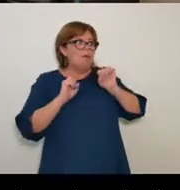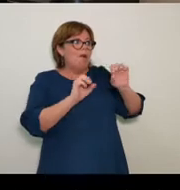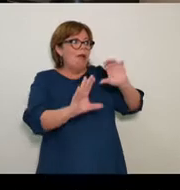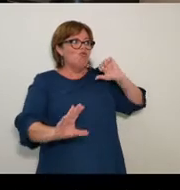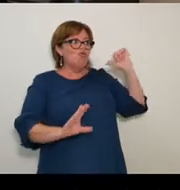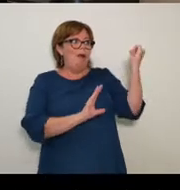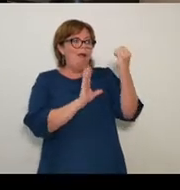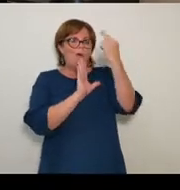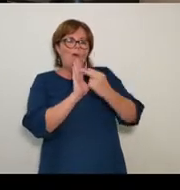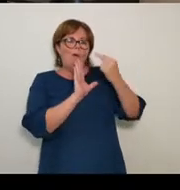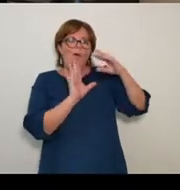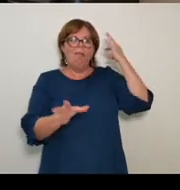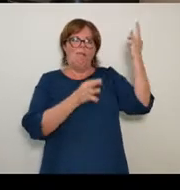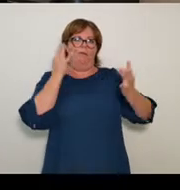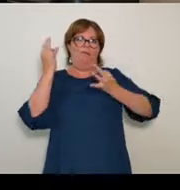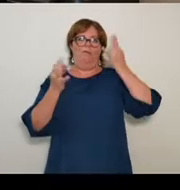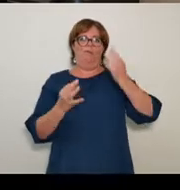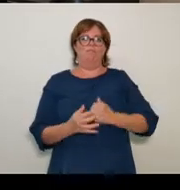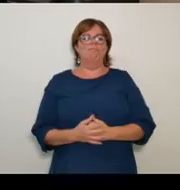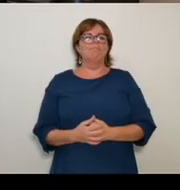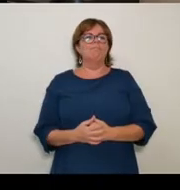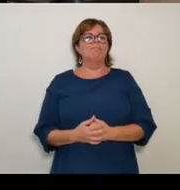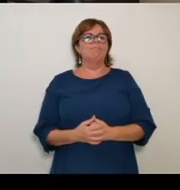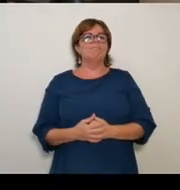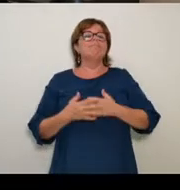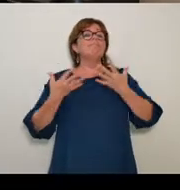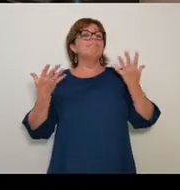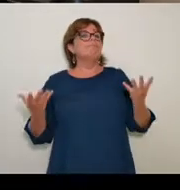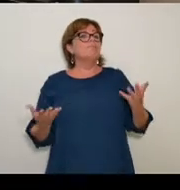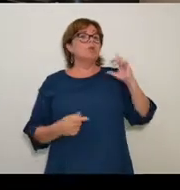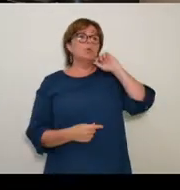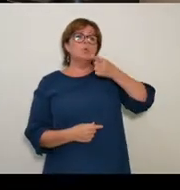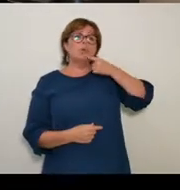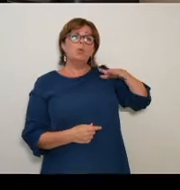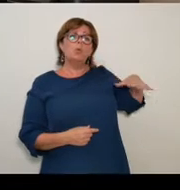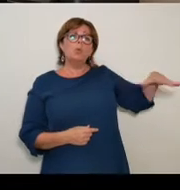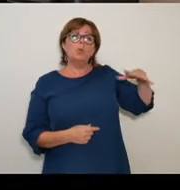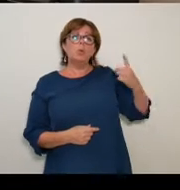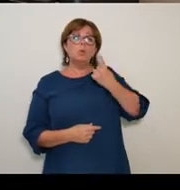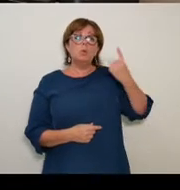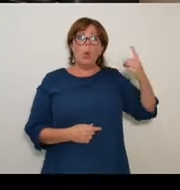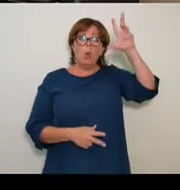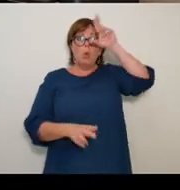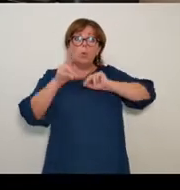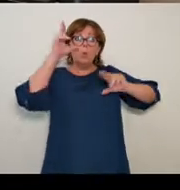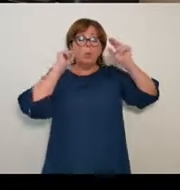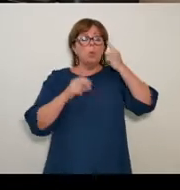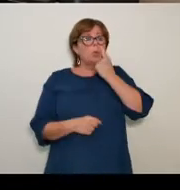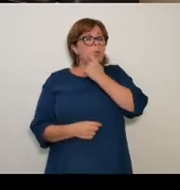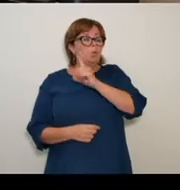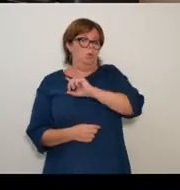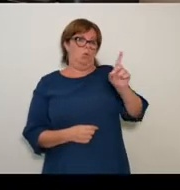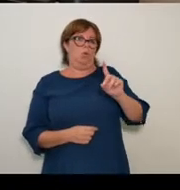découvrir, révélant combien, « Au-delà des sourds, l'œil entend » «